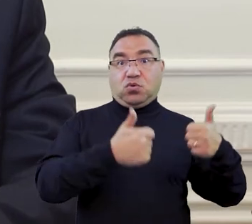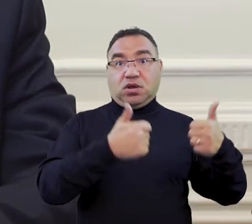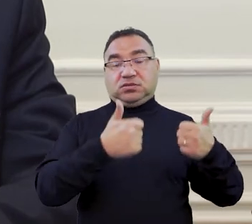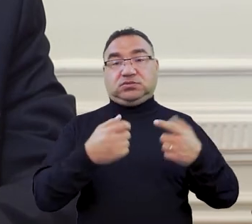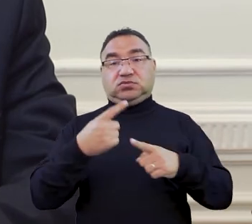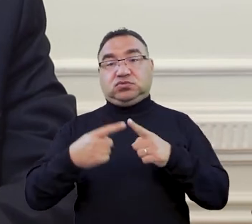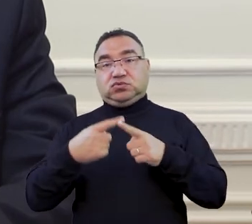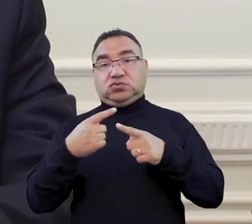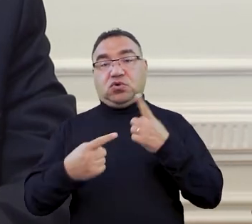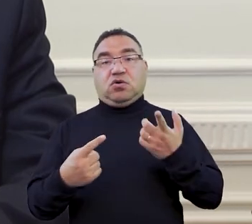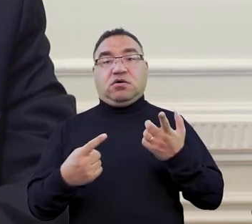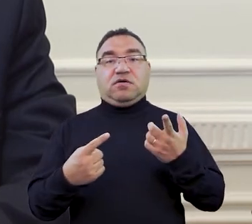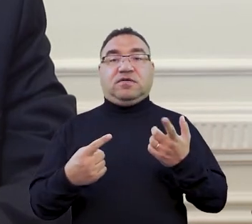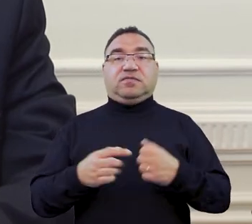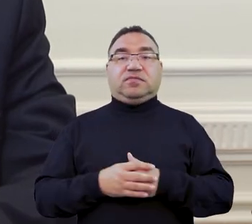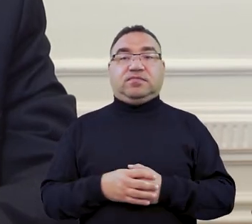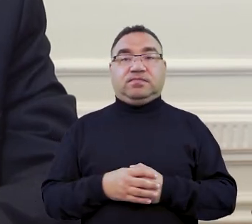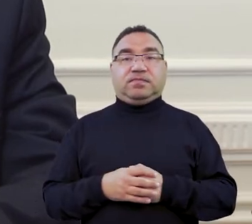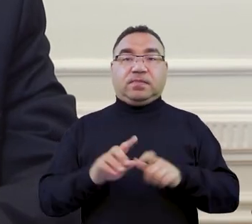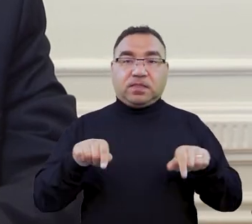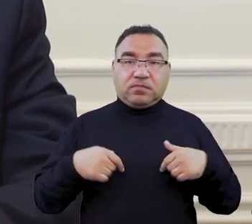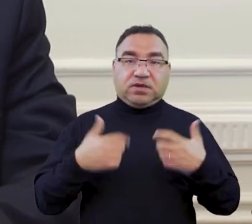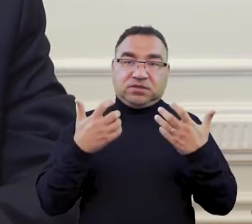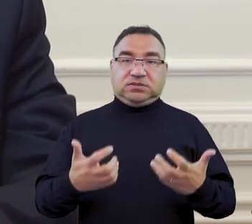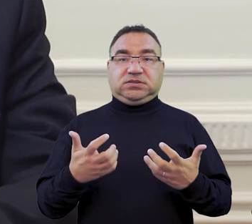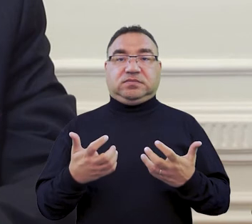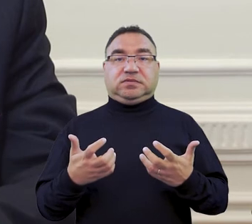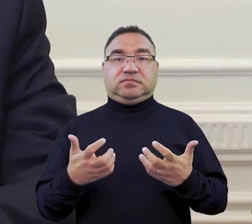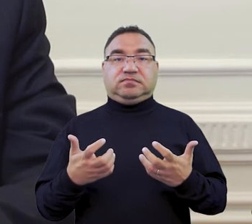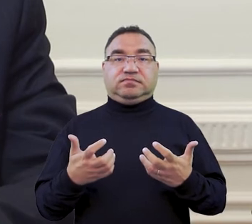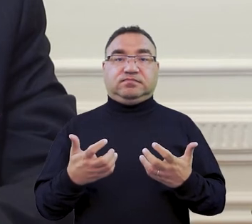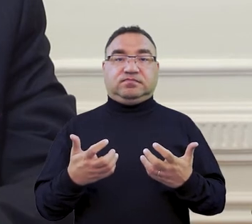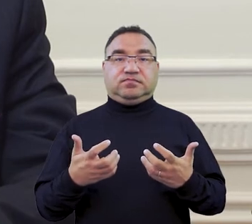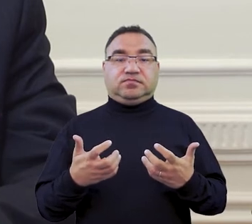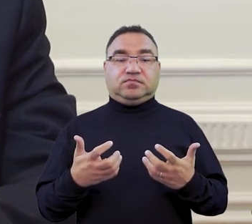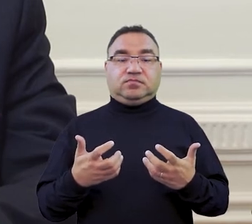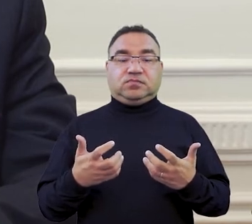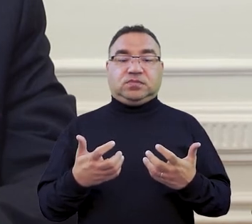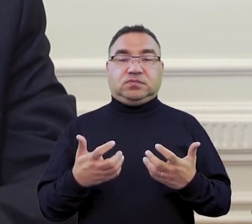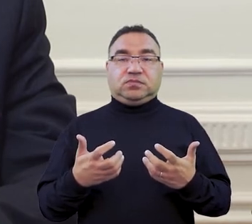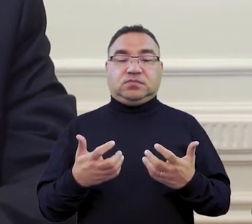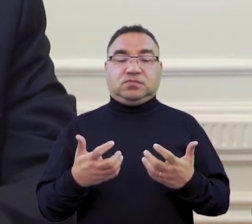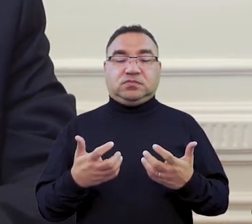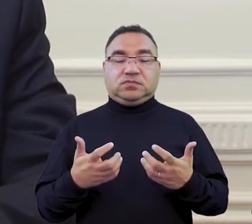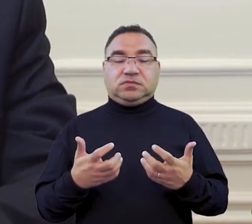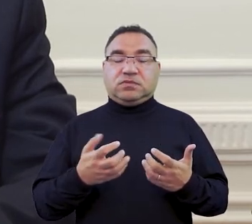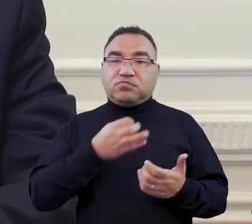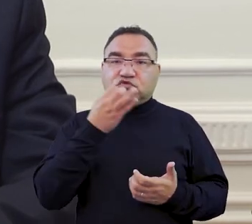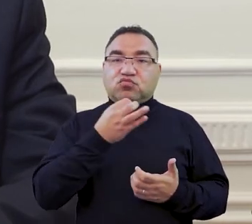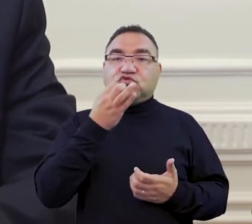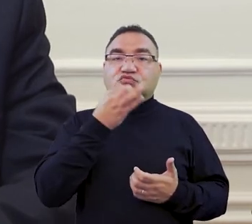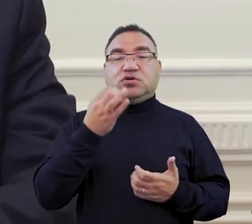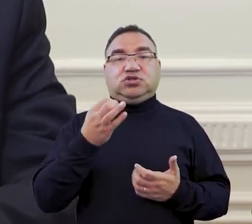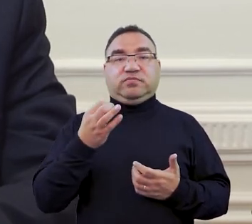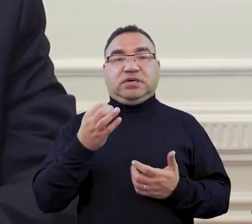trochę rynkowej. My z kolei chcemy podnosić właśnie standardy w